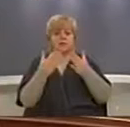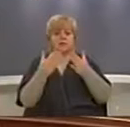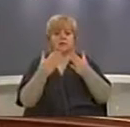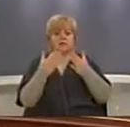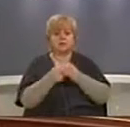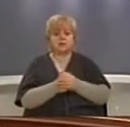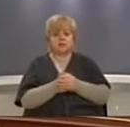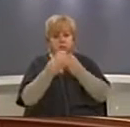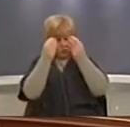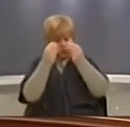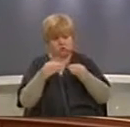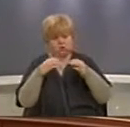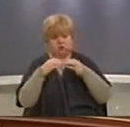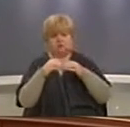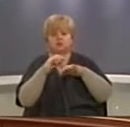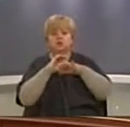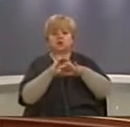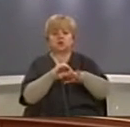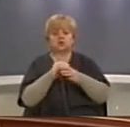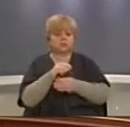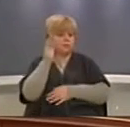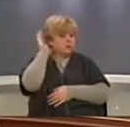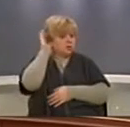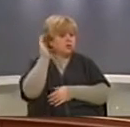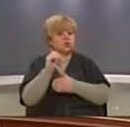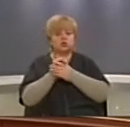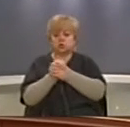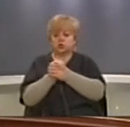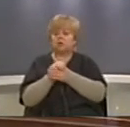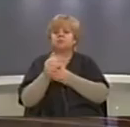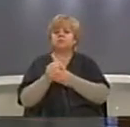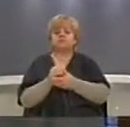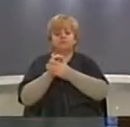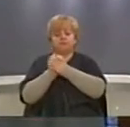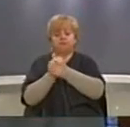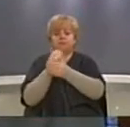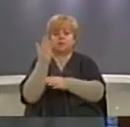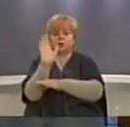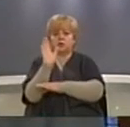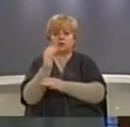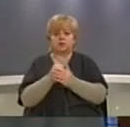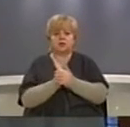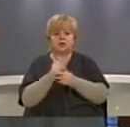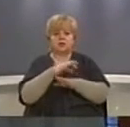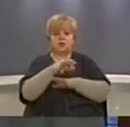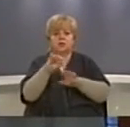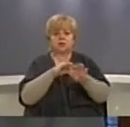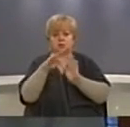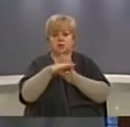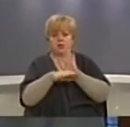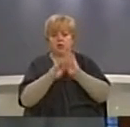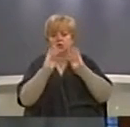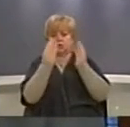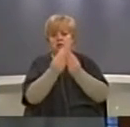Inderuar nën kretarë i këvanit, inderuar Ministrë Zharë, ku të nderuar kolegë dhe putet. Për e kligi për Agencin